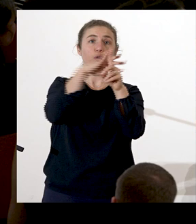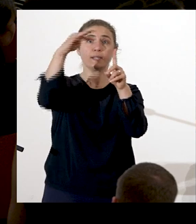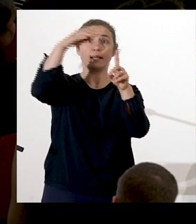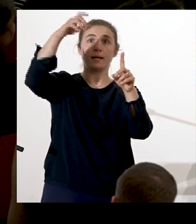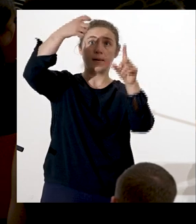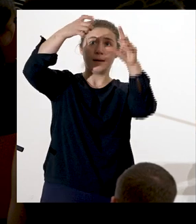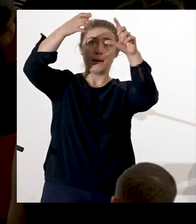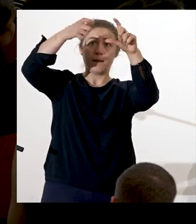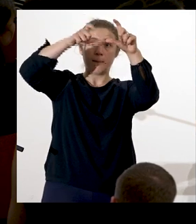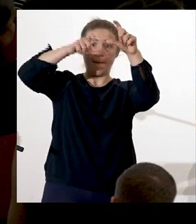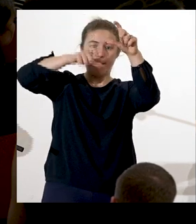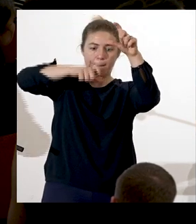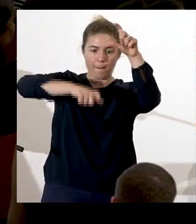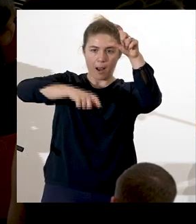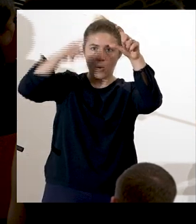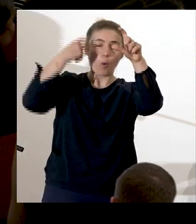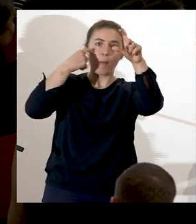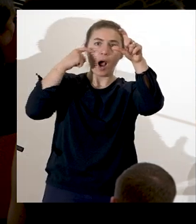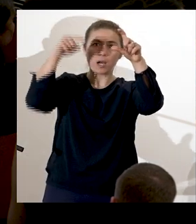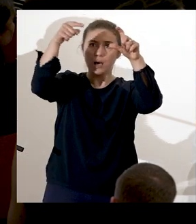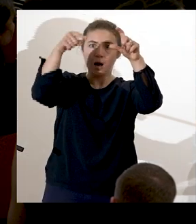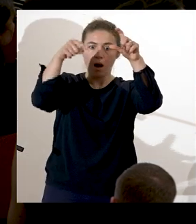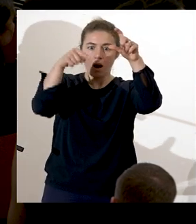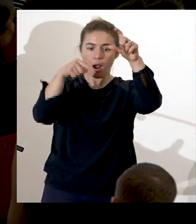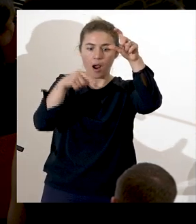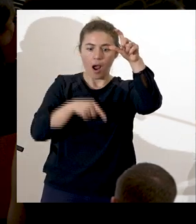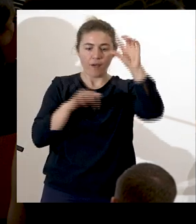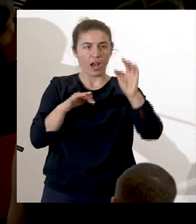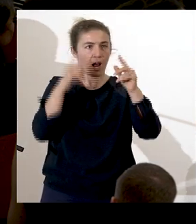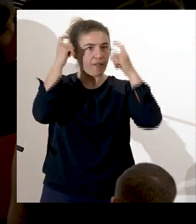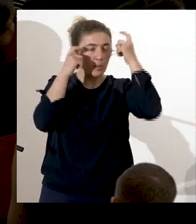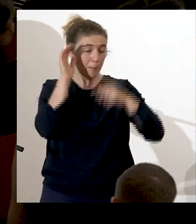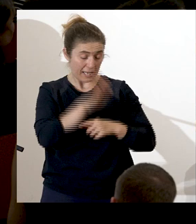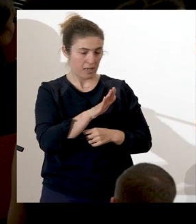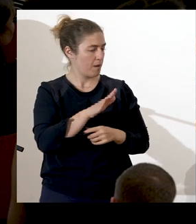nous avons ce renforcement de cette logique de pensée.